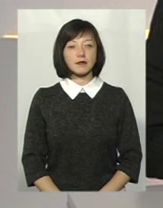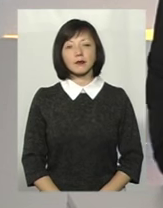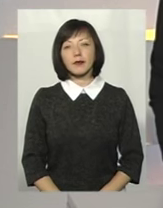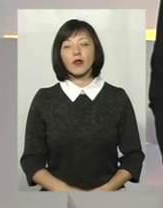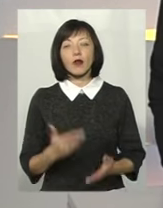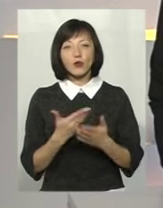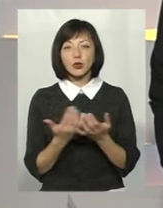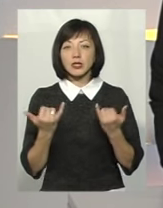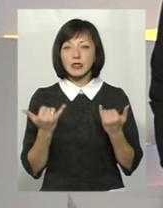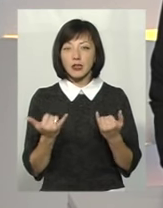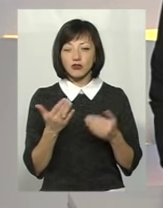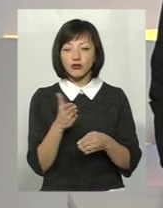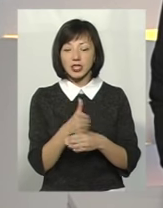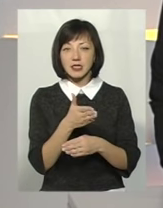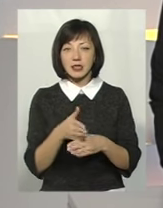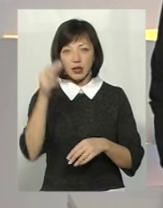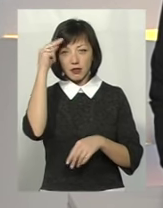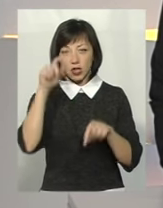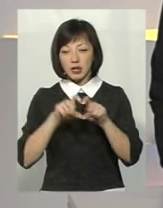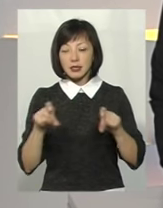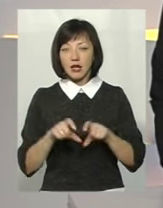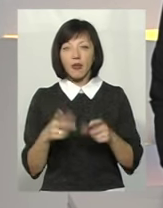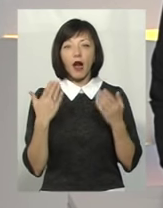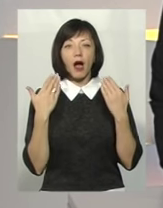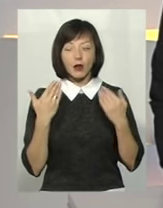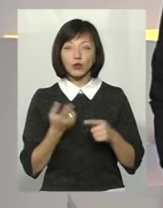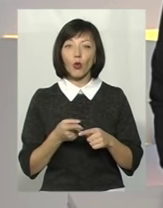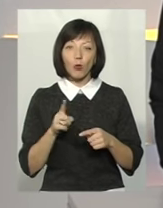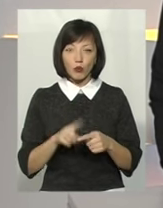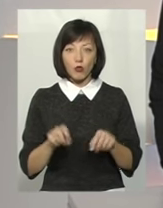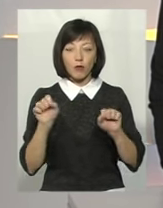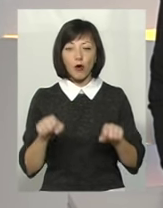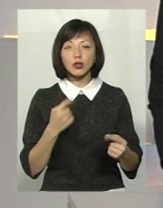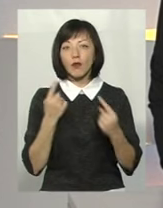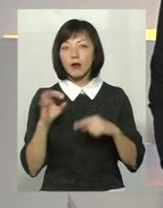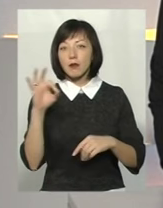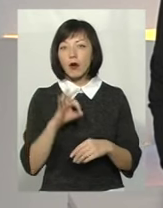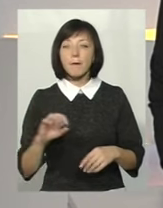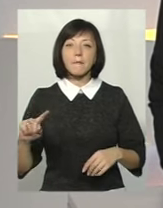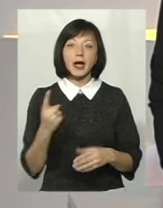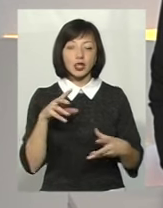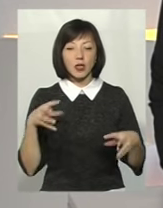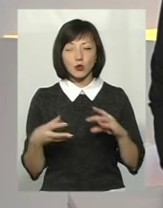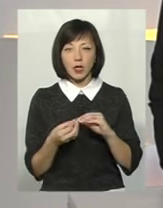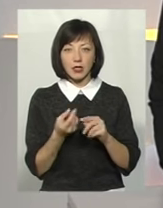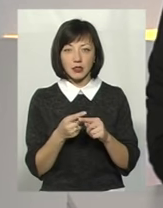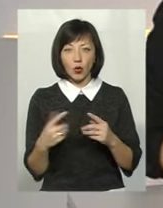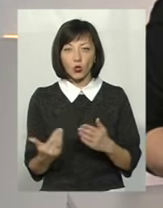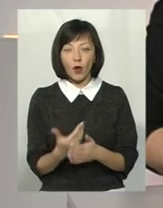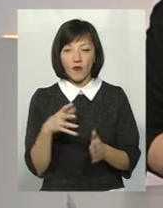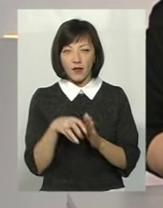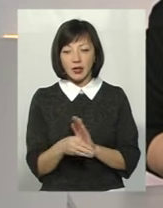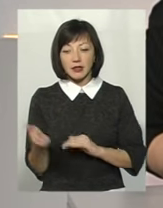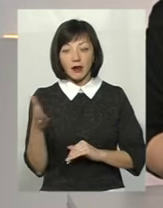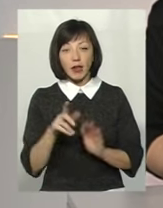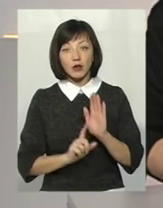Отож, зараз частина навчальних закладів області на канікулах. Тому, певно, вже можна говорити про перші результати цих нововведень. Ну, давайте